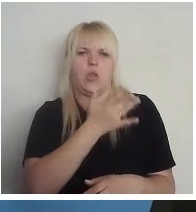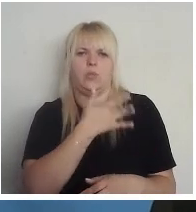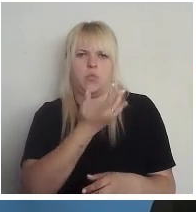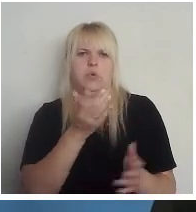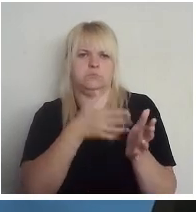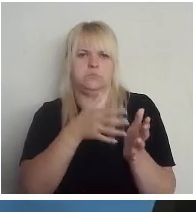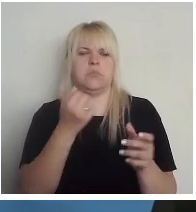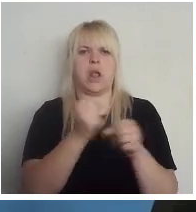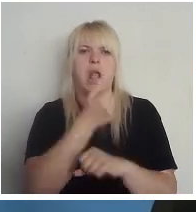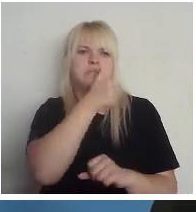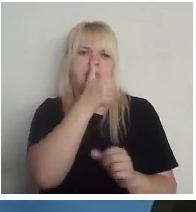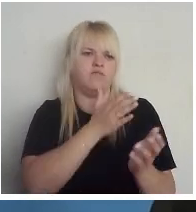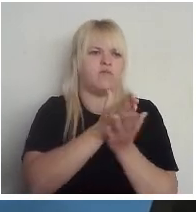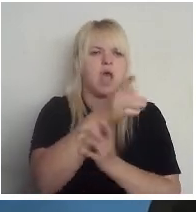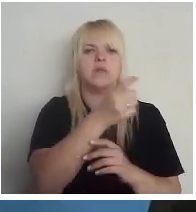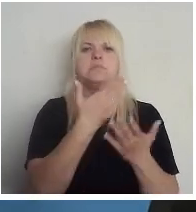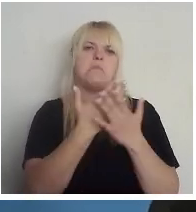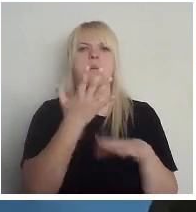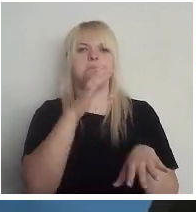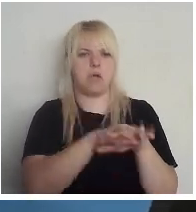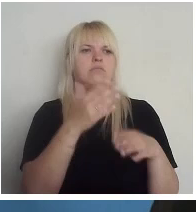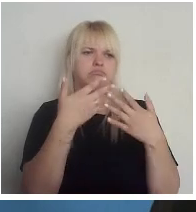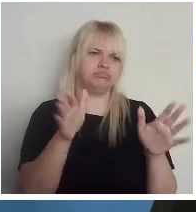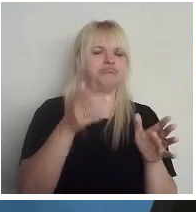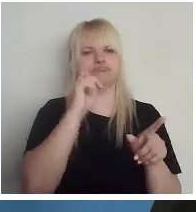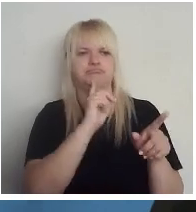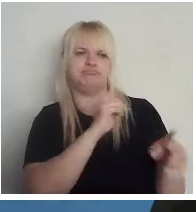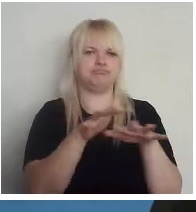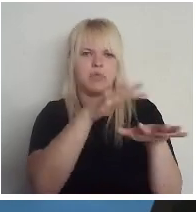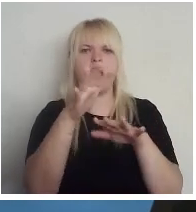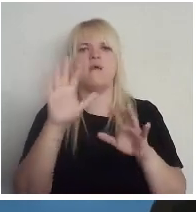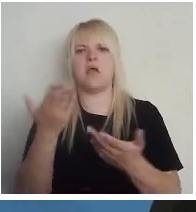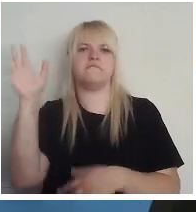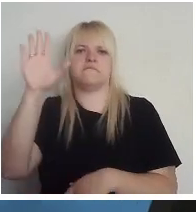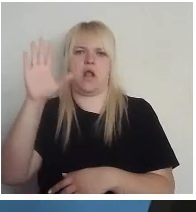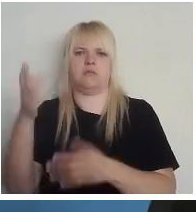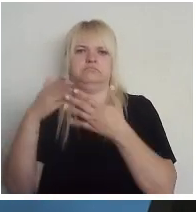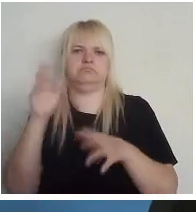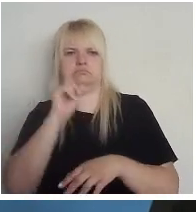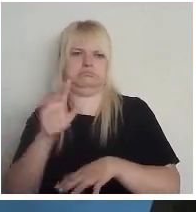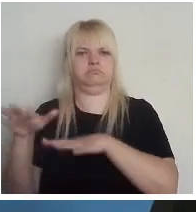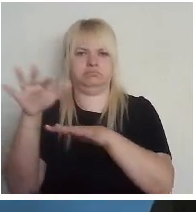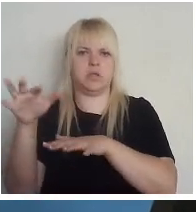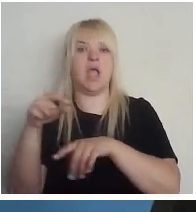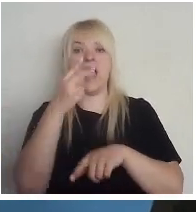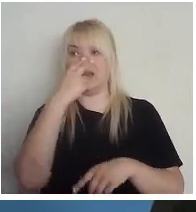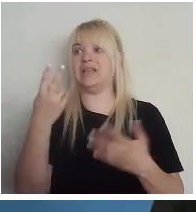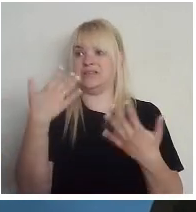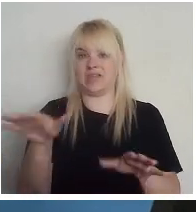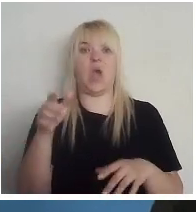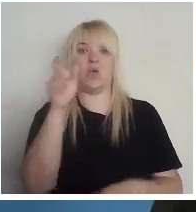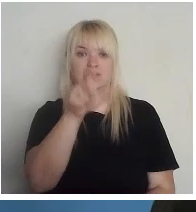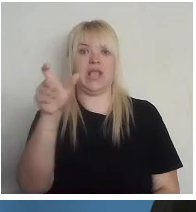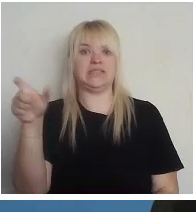sniedz privātais sektors, piemēram, bankas, gan arī pakalpojumiem, ko sniedz valsts. Līdz ar to mēs jau tur redzam, ka iedzīvotāji